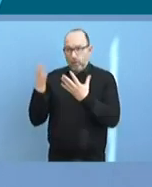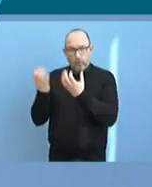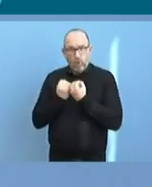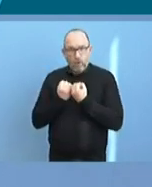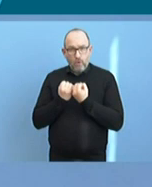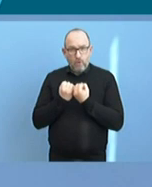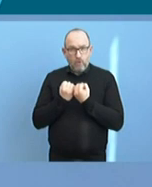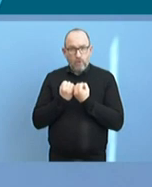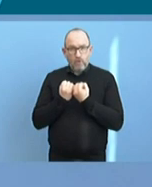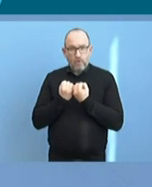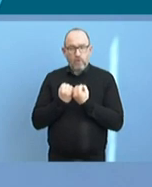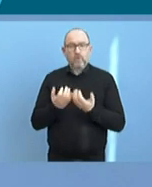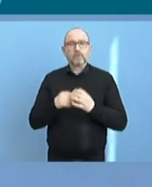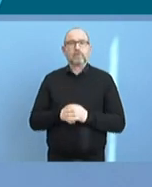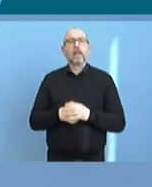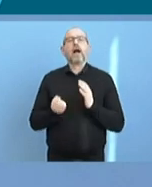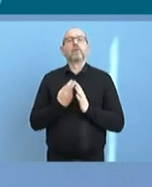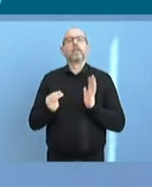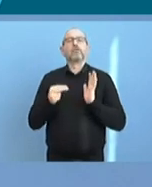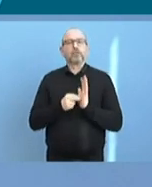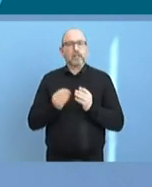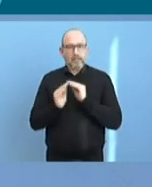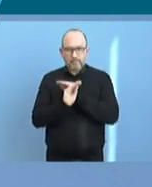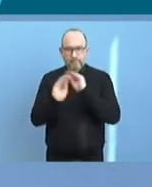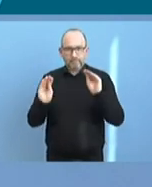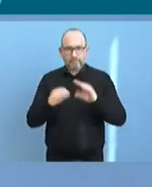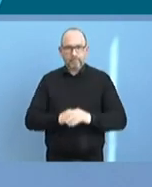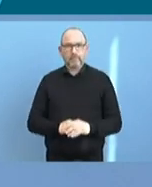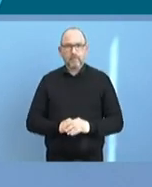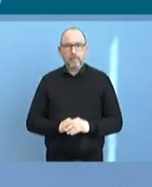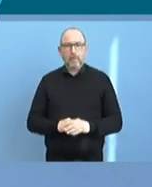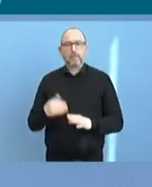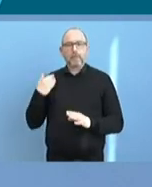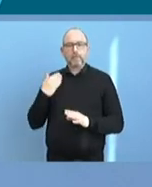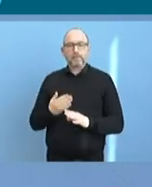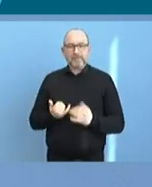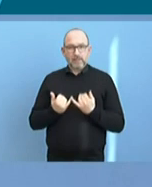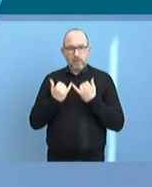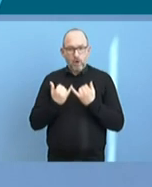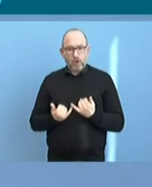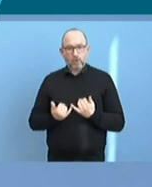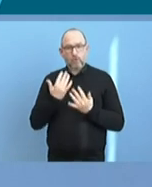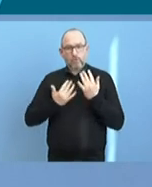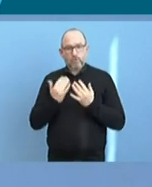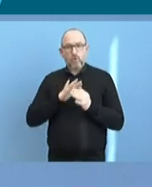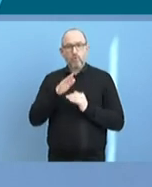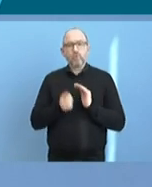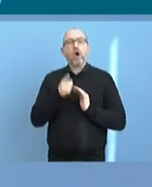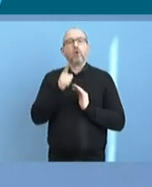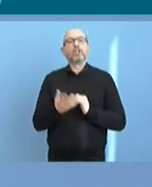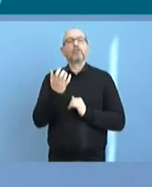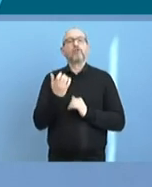ich vielleicht kurz den aktuellen Stand berichten. Wir konnten heute mit eingerechnet über 150.000